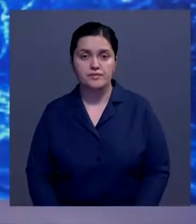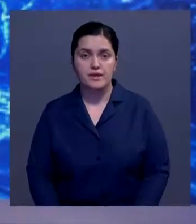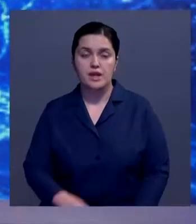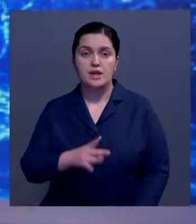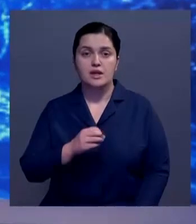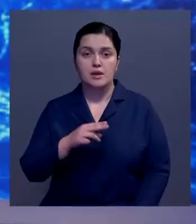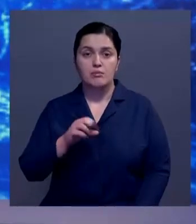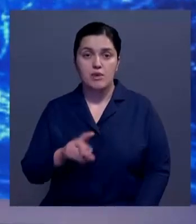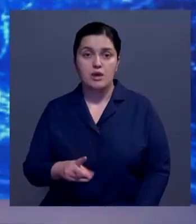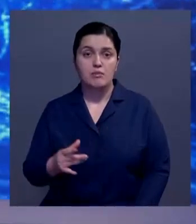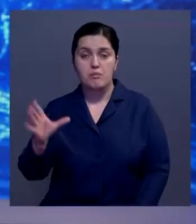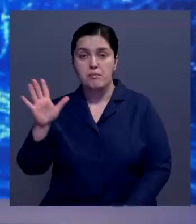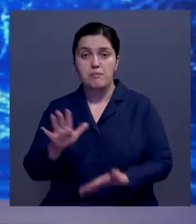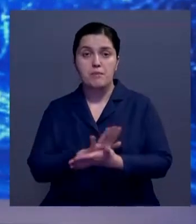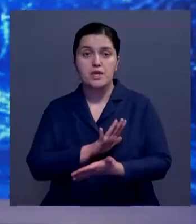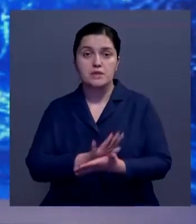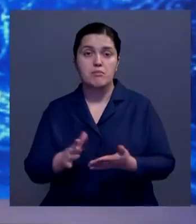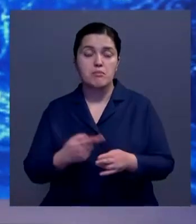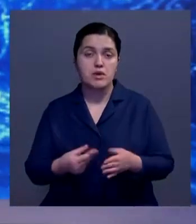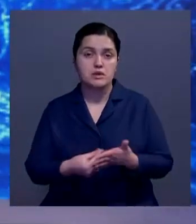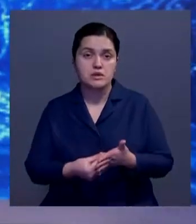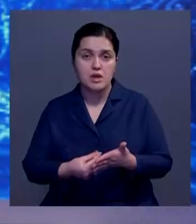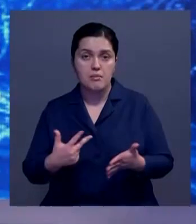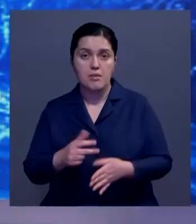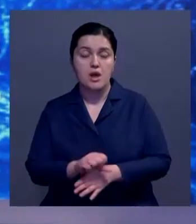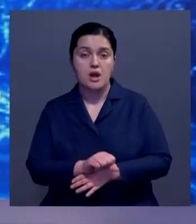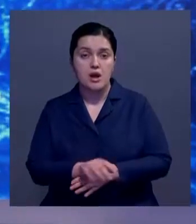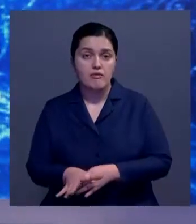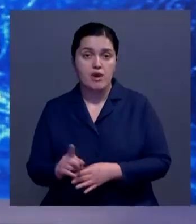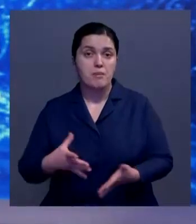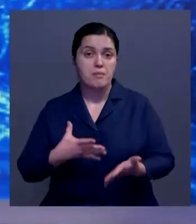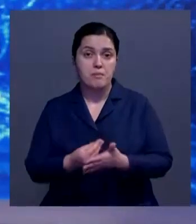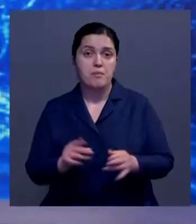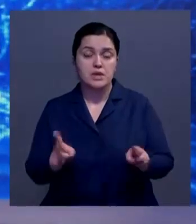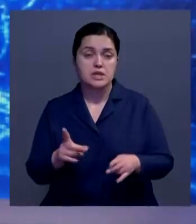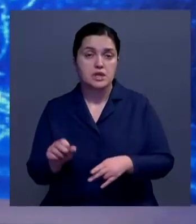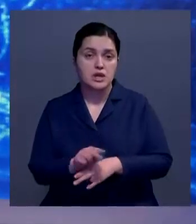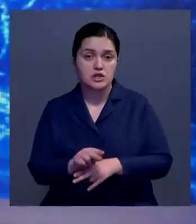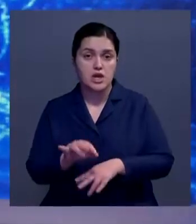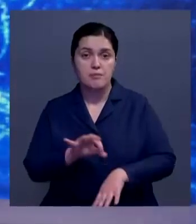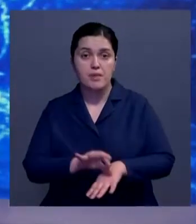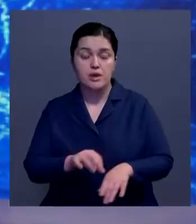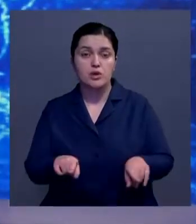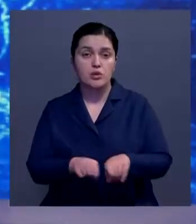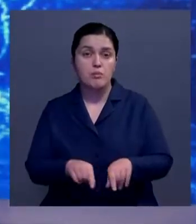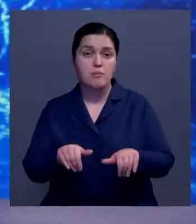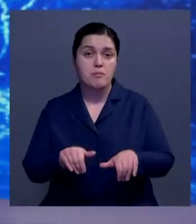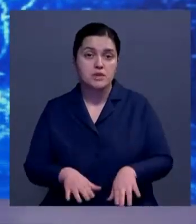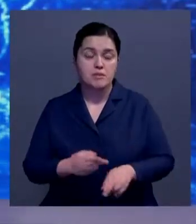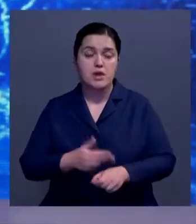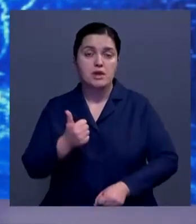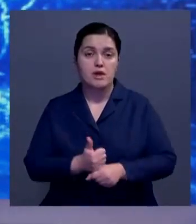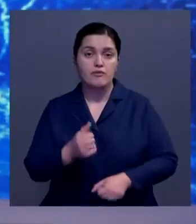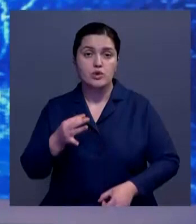Жители Непала теперь смогут бесплатно пройти тест на коронавирус. Кроме того, им не придется платить за лечение болезни. Такое постановление накануне принял